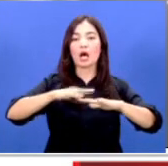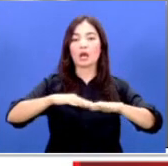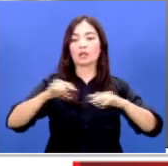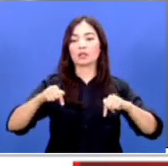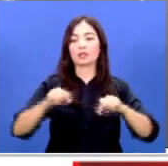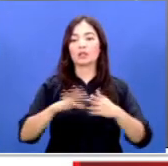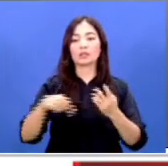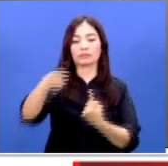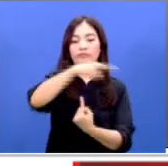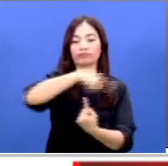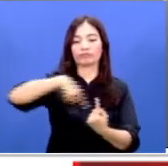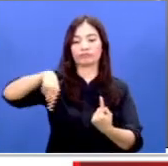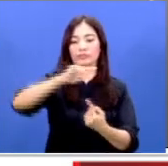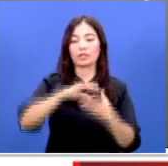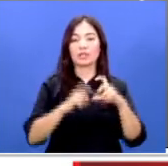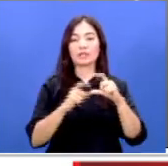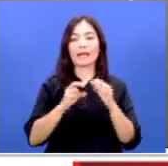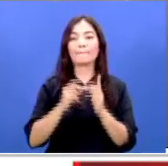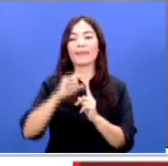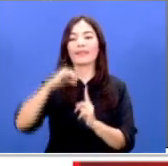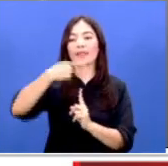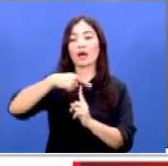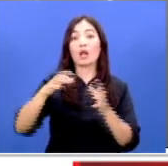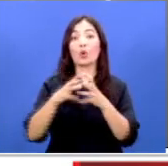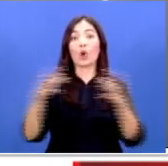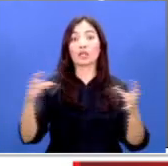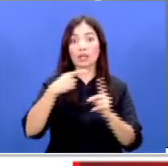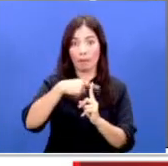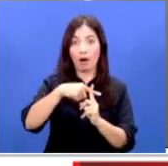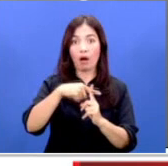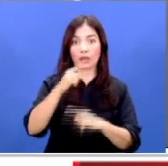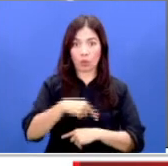sekitar wilayah Sampit? Apakah semakin meluas hingga pagi ini?